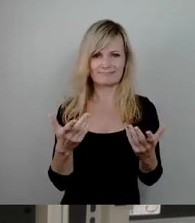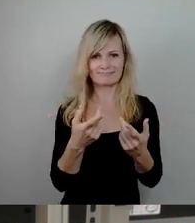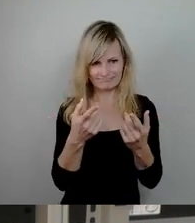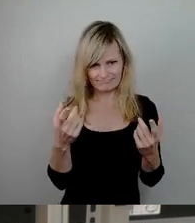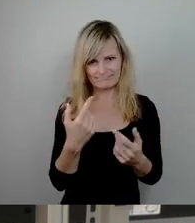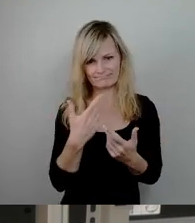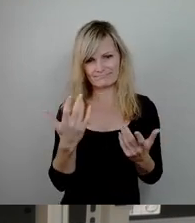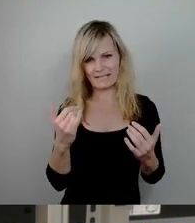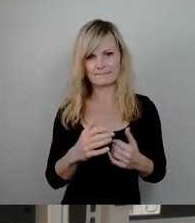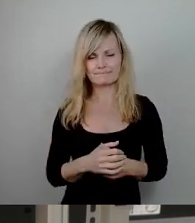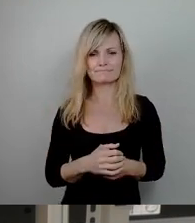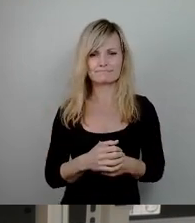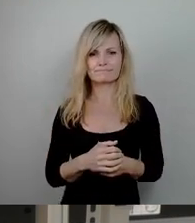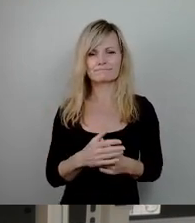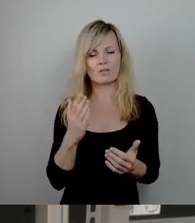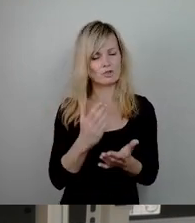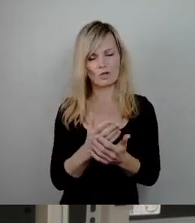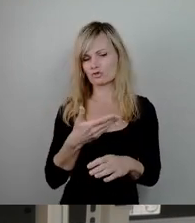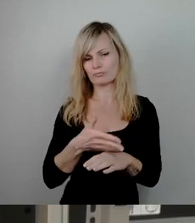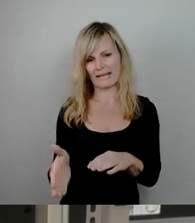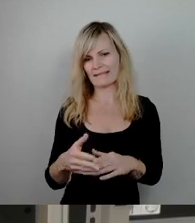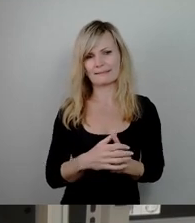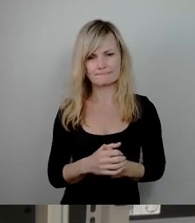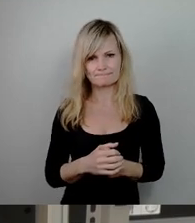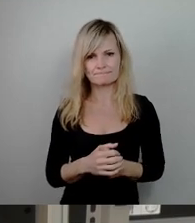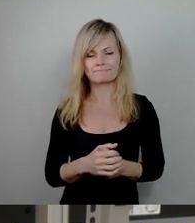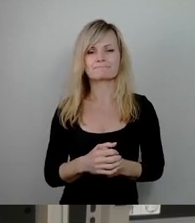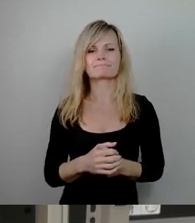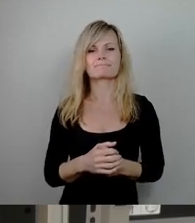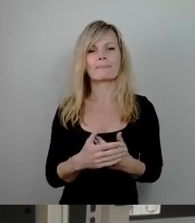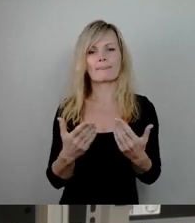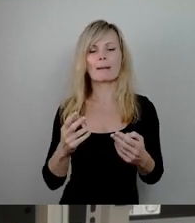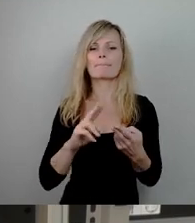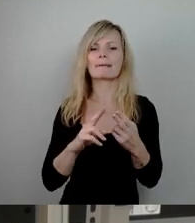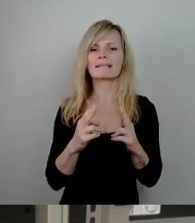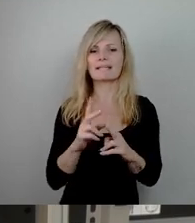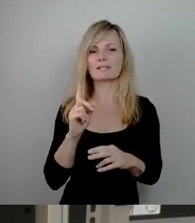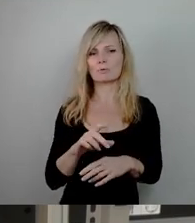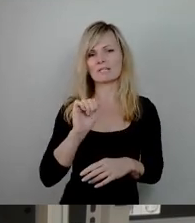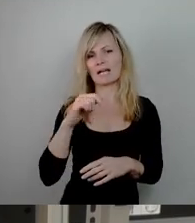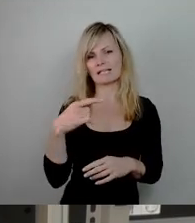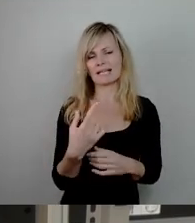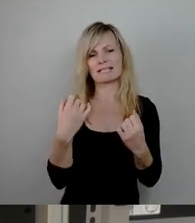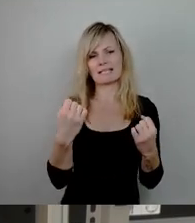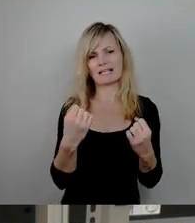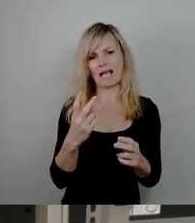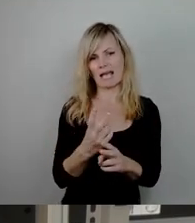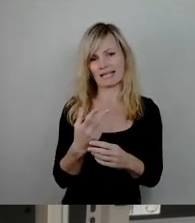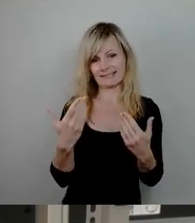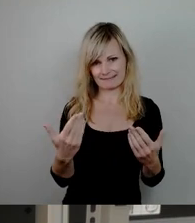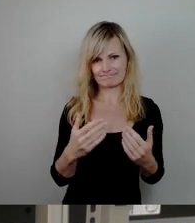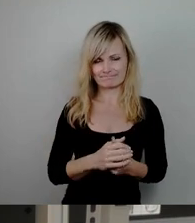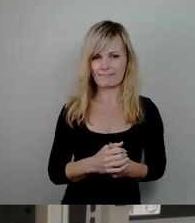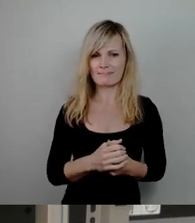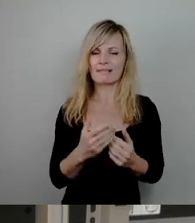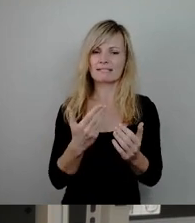Es ist schon sehr spät und vor allem, was ich sagen wollte, als Mitglied in der AG Sicherheit, auf die hier in dieser Vorlage